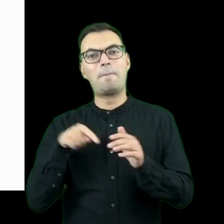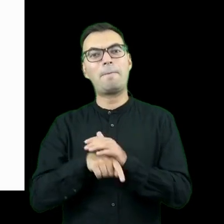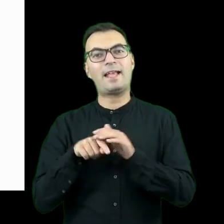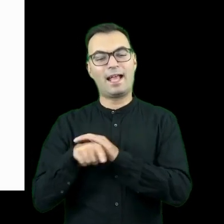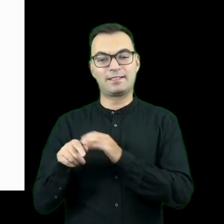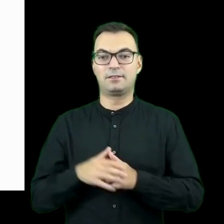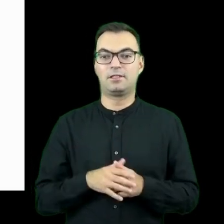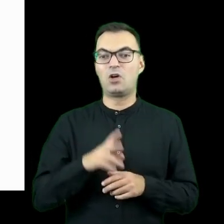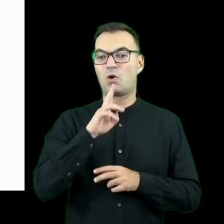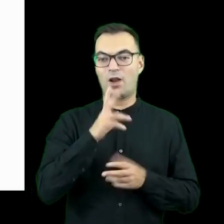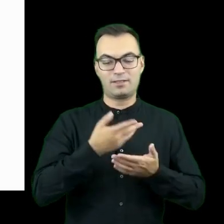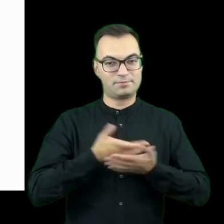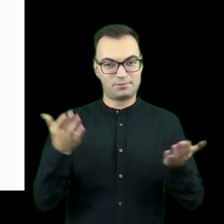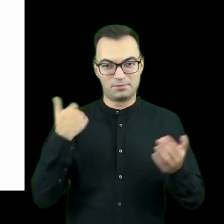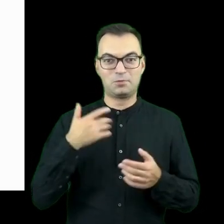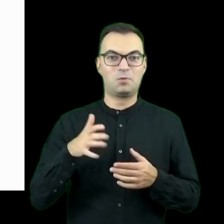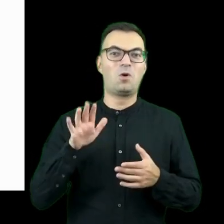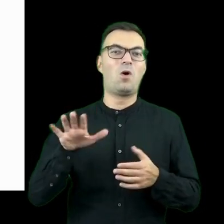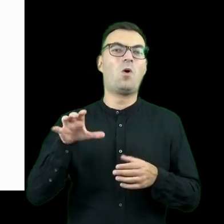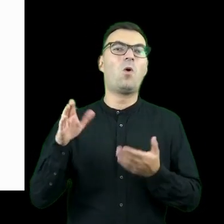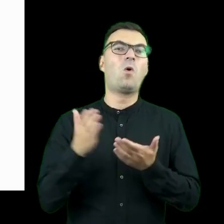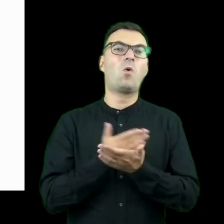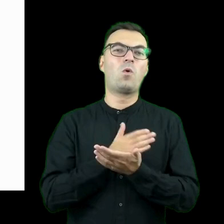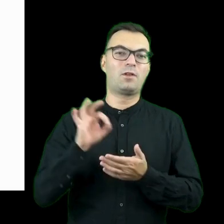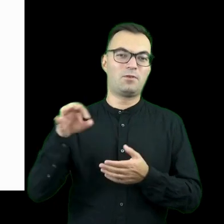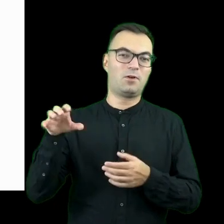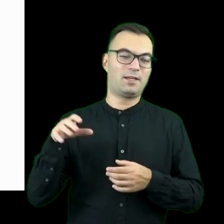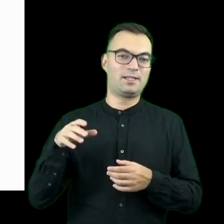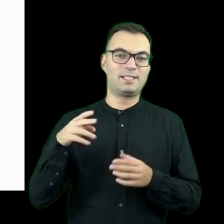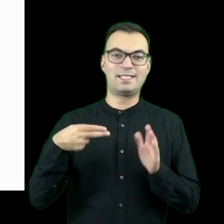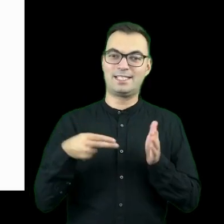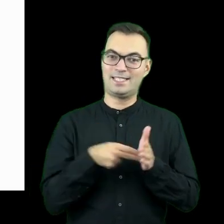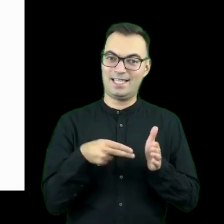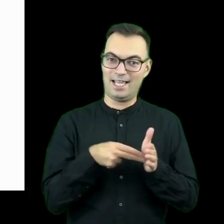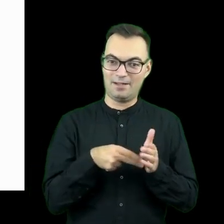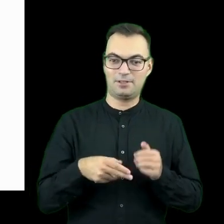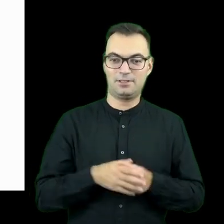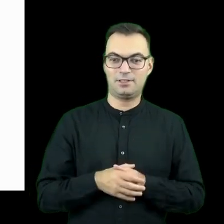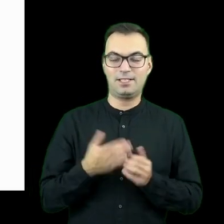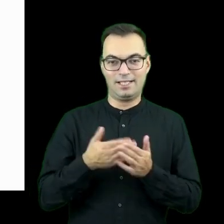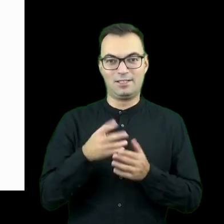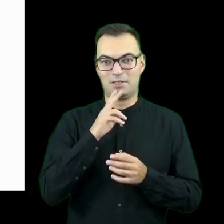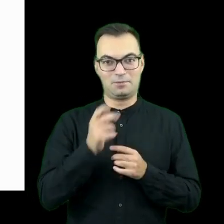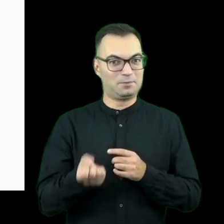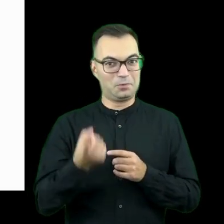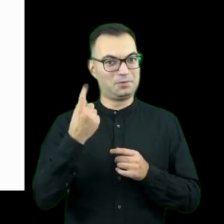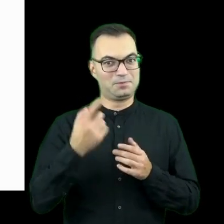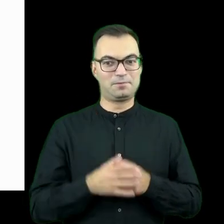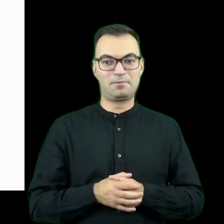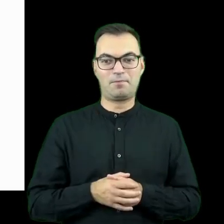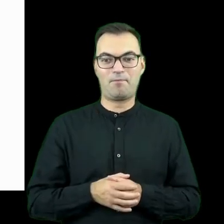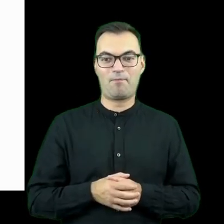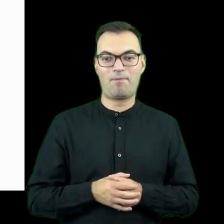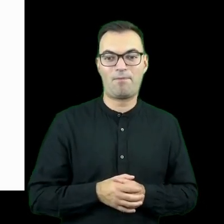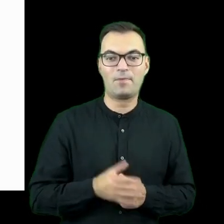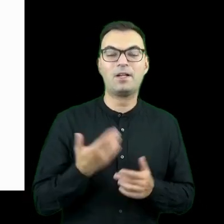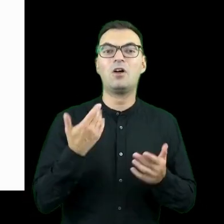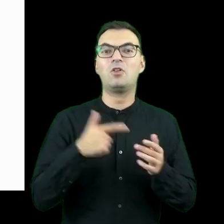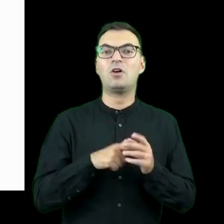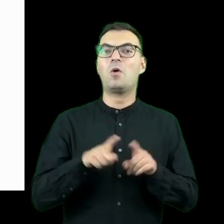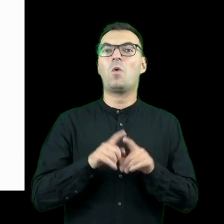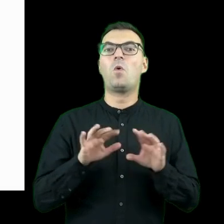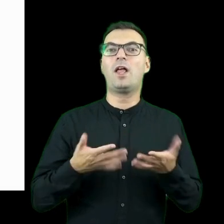Na kolacji serwowano kuchnię syryjską, co było takim podstawą wyróżnialności tej kolacji, ale też czymś, co miało